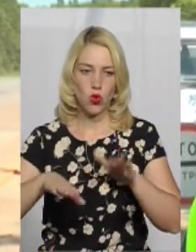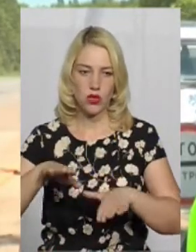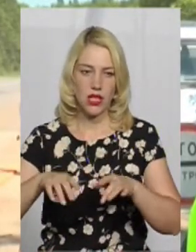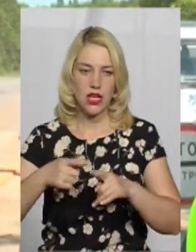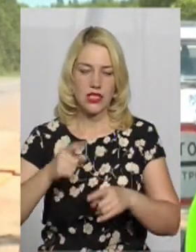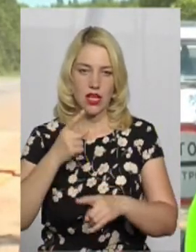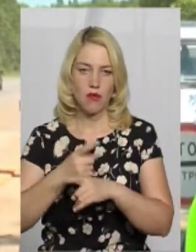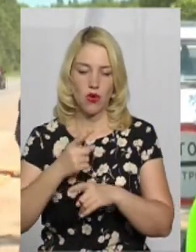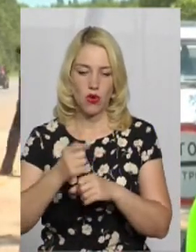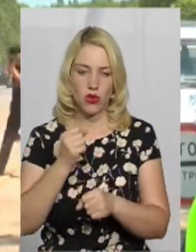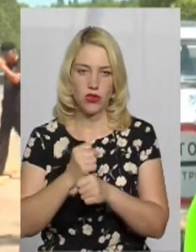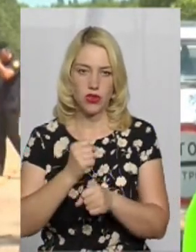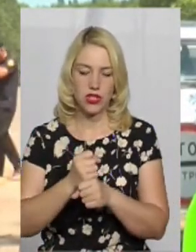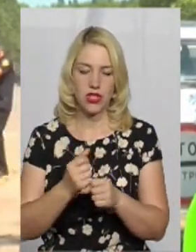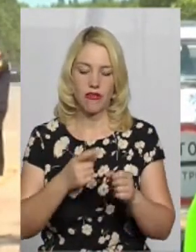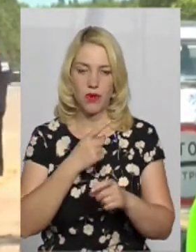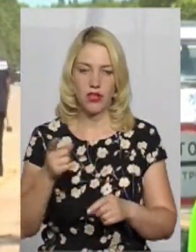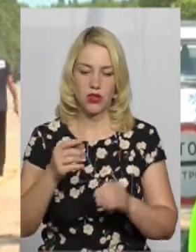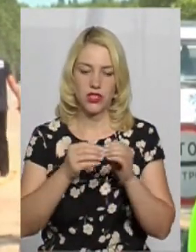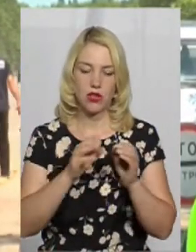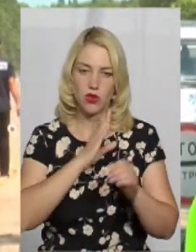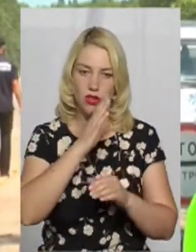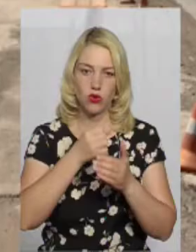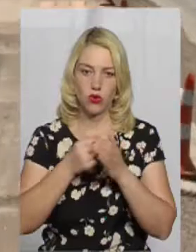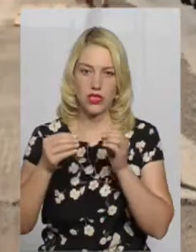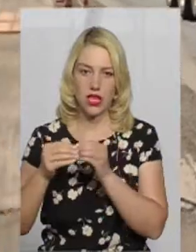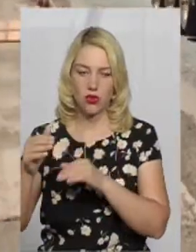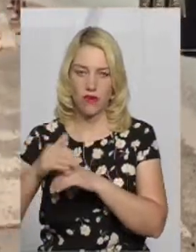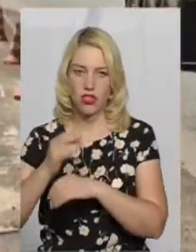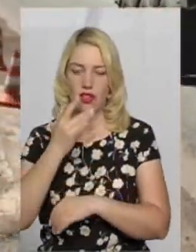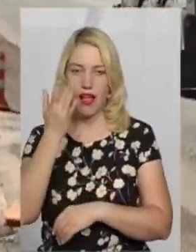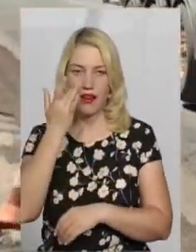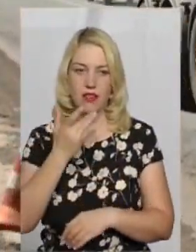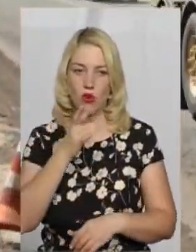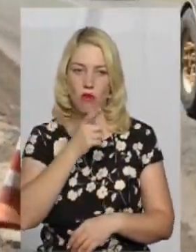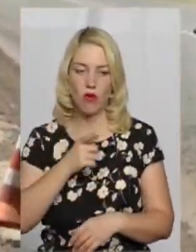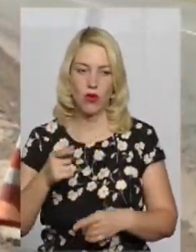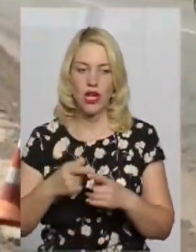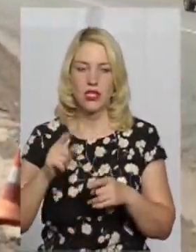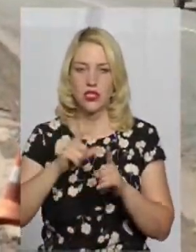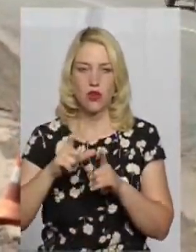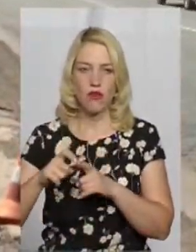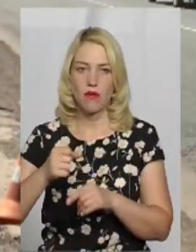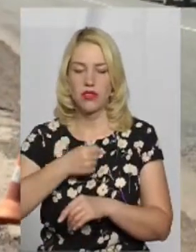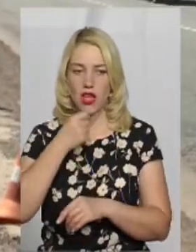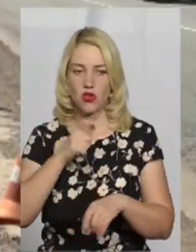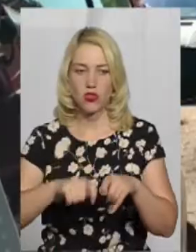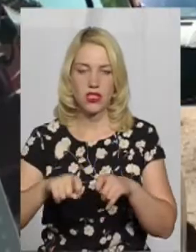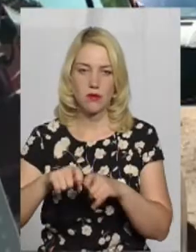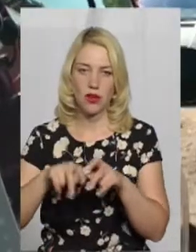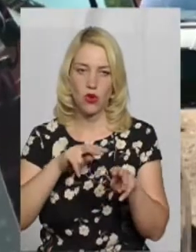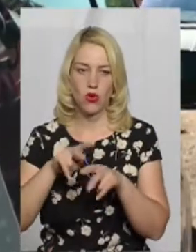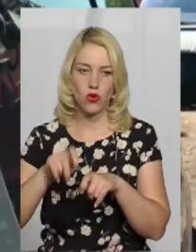діє в період з 10 ранку до 10 вечора на літню пору. За словами старшого державного інспектора відділу контролю та нагляду за